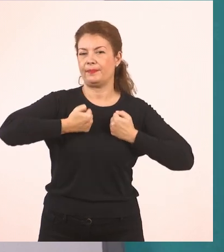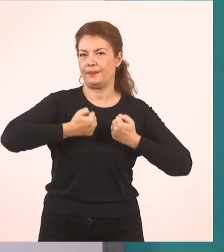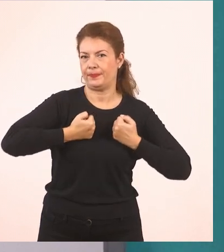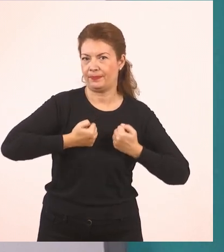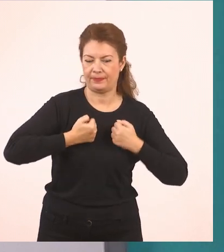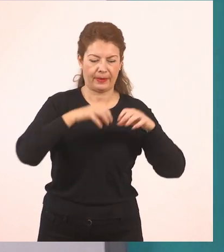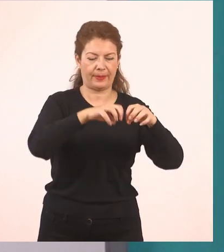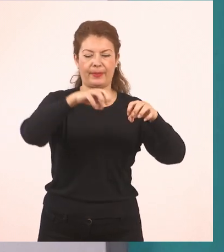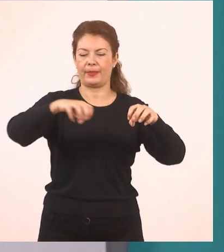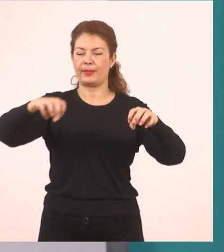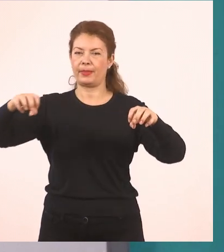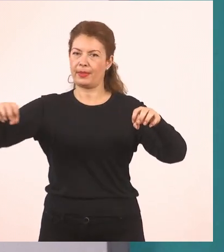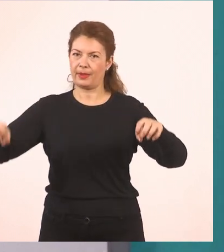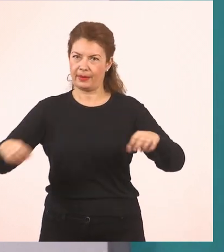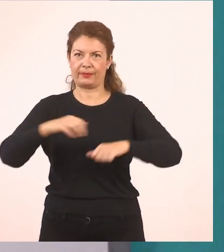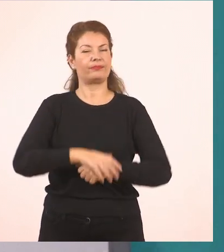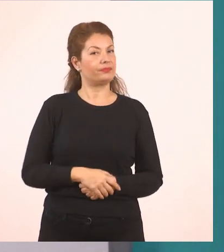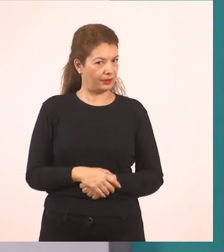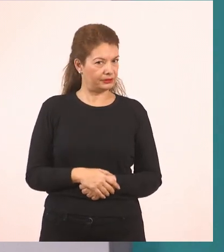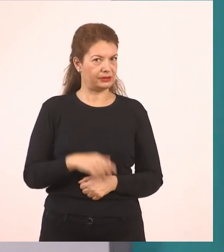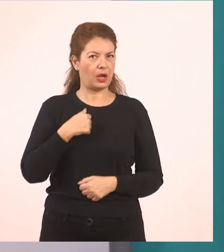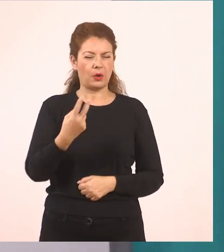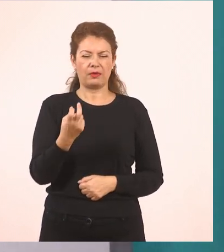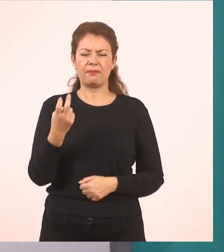καρδούλες και θα πάρω και στα χέρια μου 5 μαρκαδόρους.